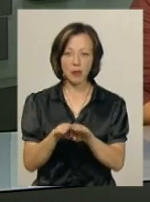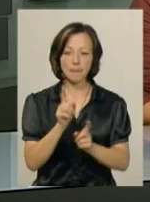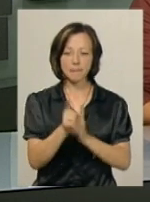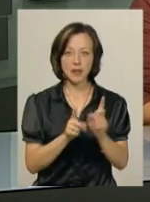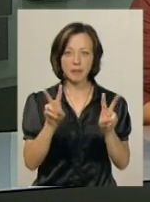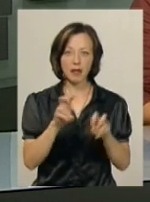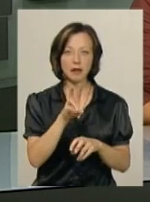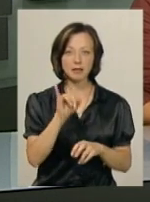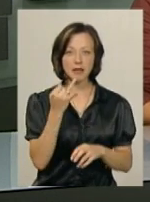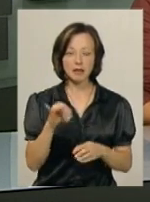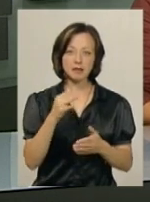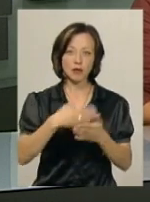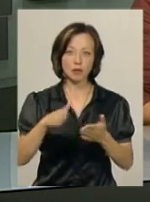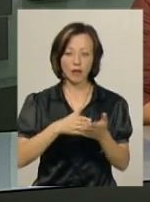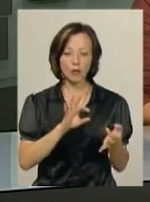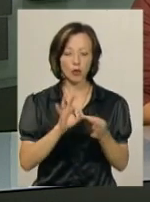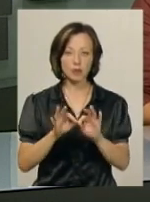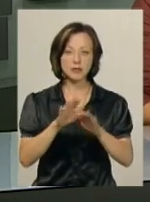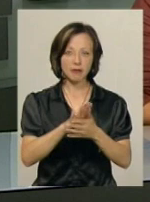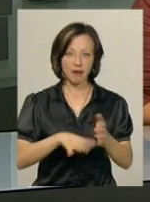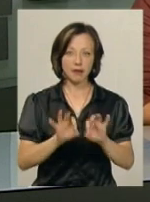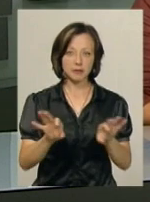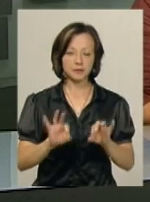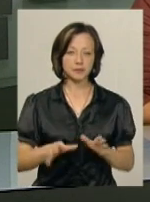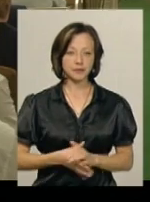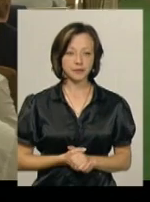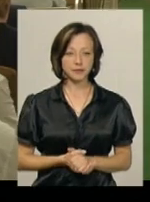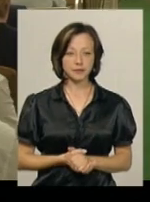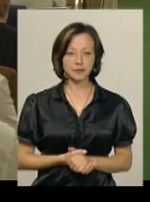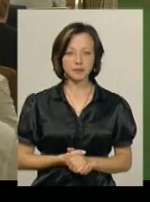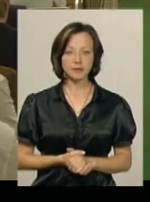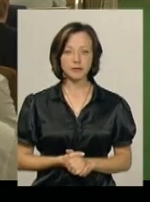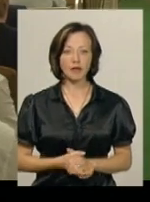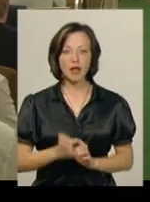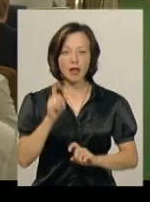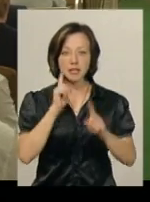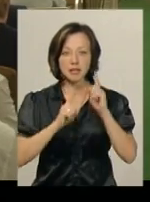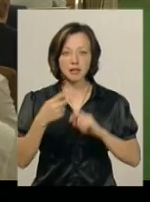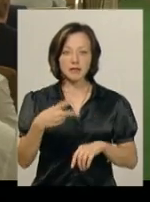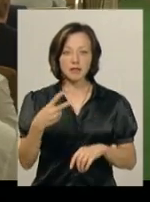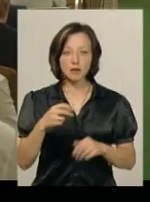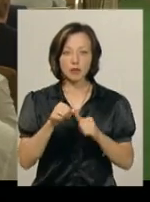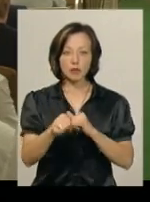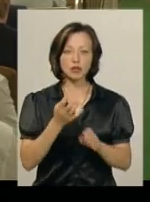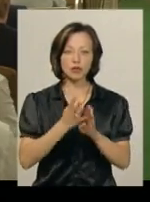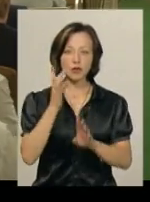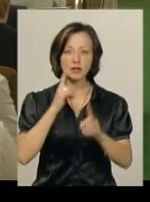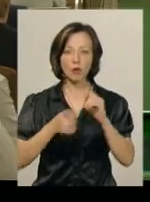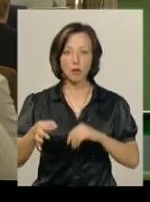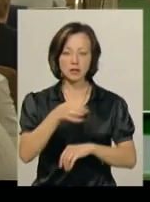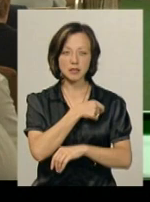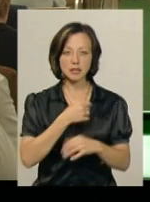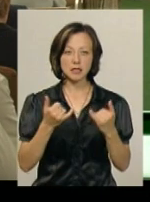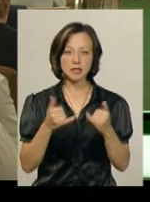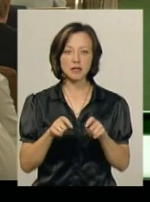переименували в ліцей, скасували. Подробиці розповість Ірина Аріон. На пленарному засіданні 20-ї позачергової сесії обласної ради